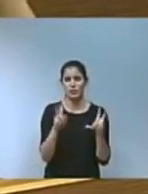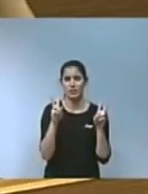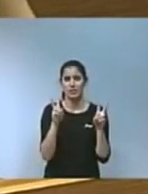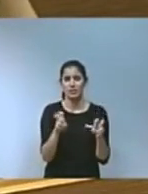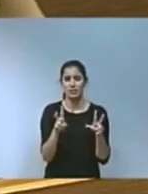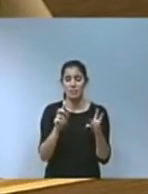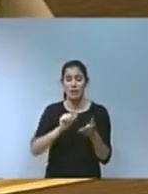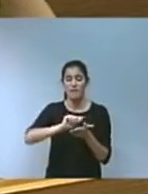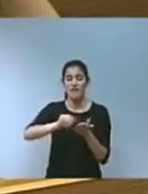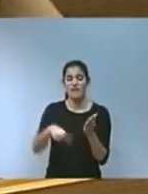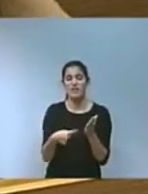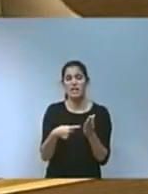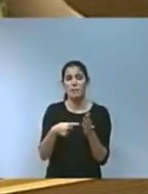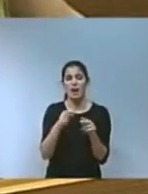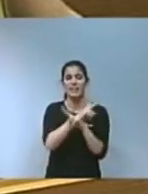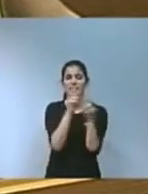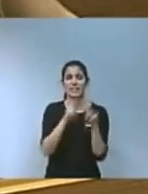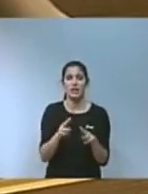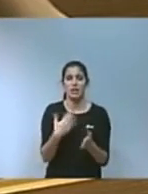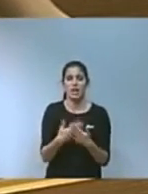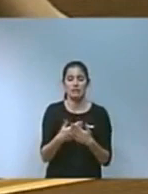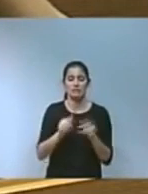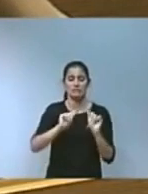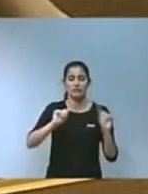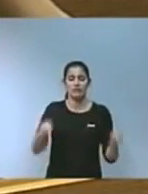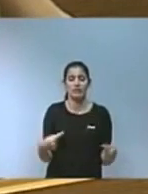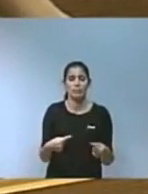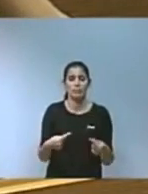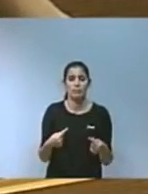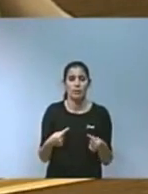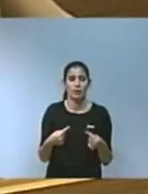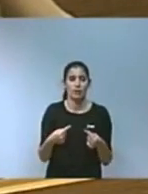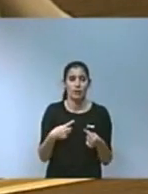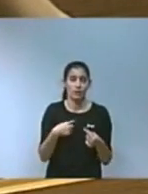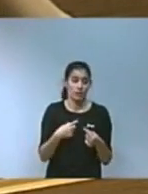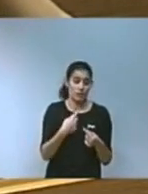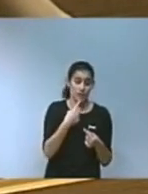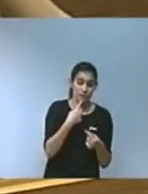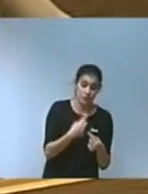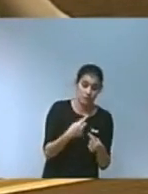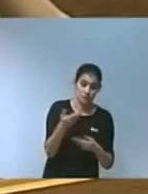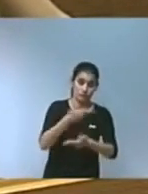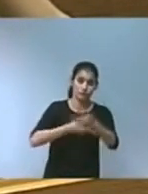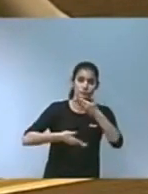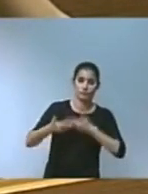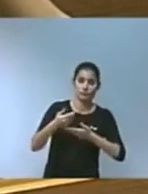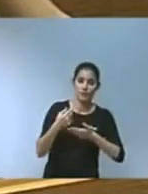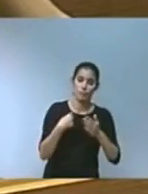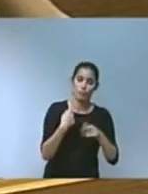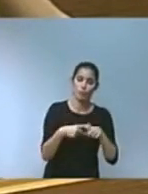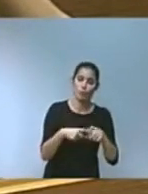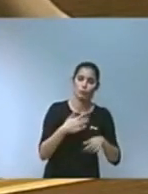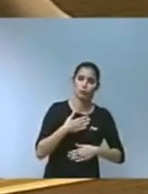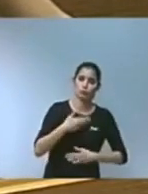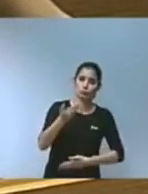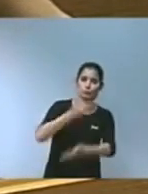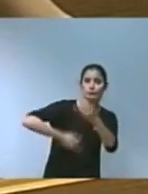tractats internacionals que usen com a moneda de canvi els nostres productes agraris